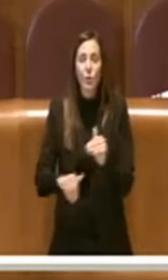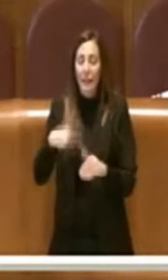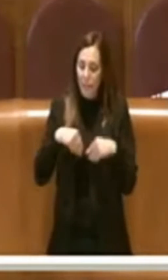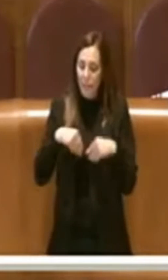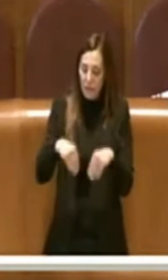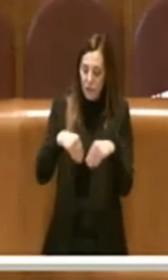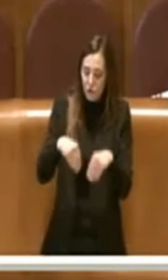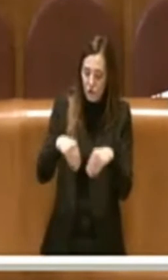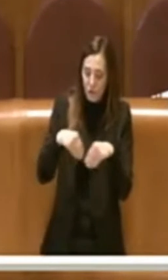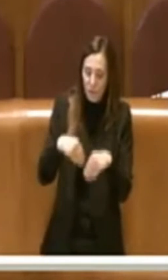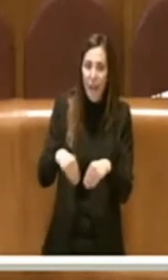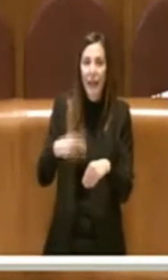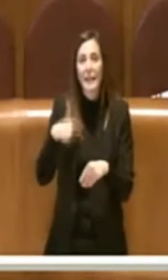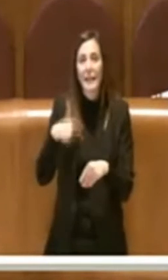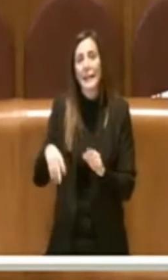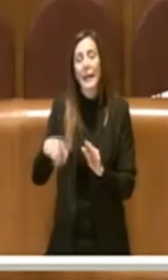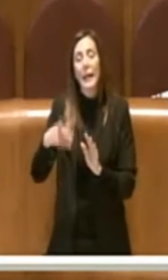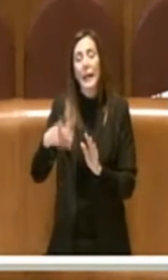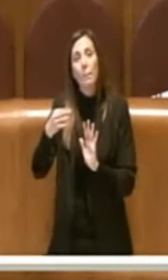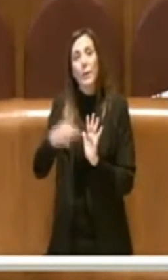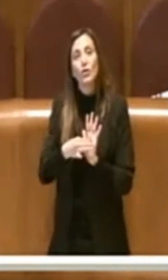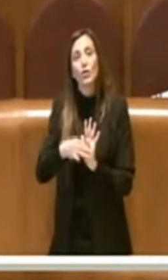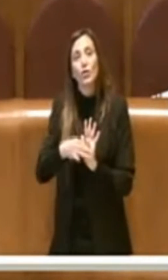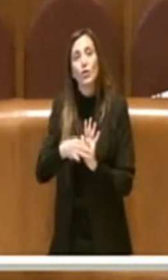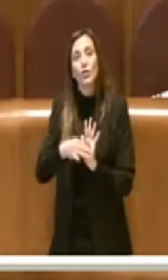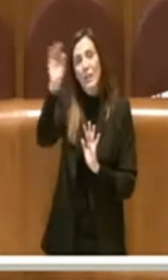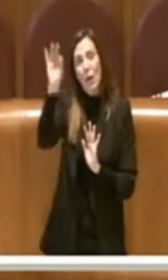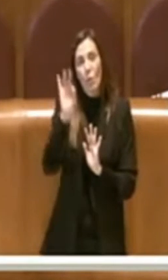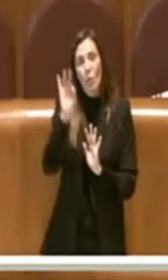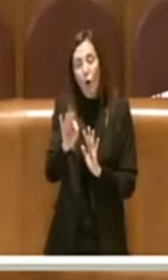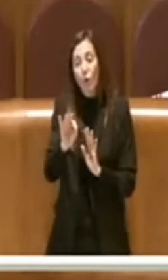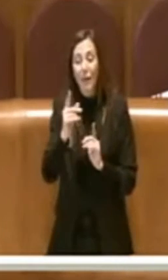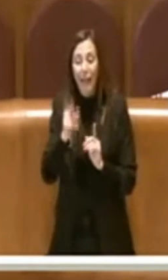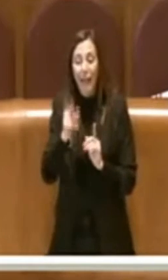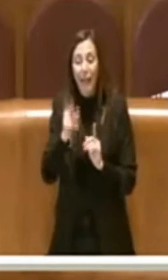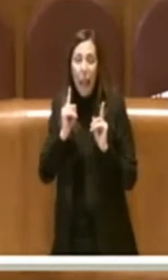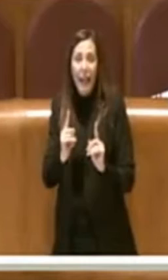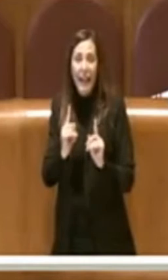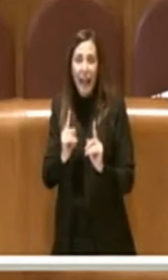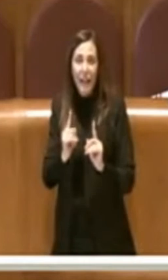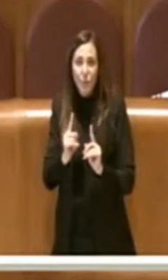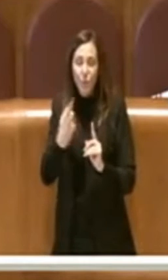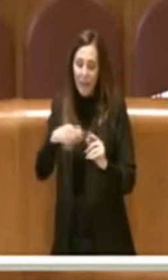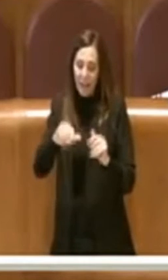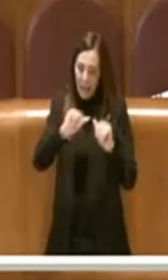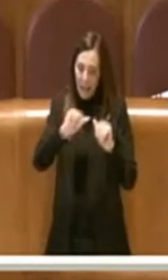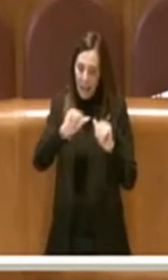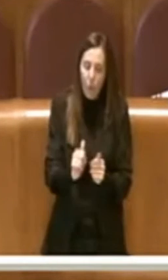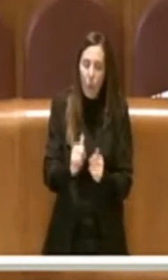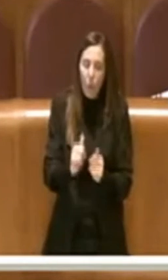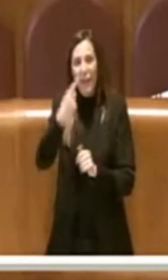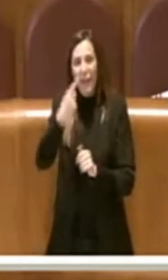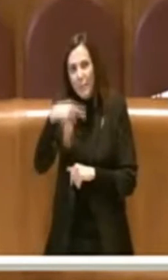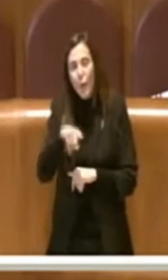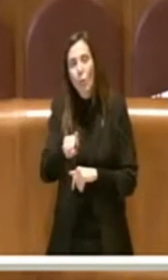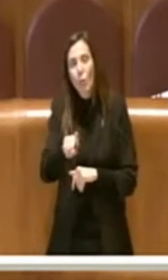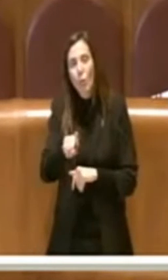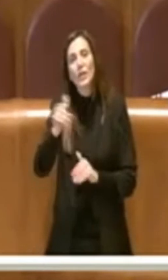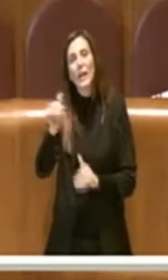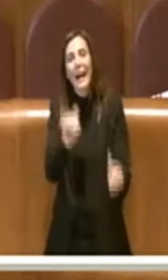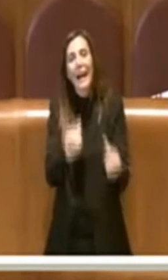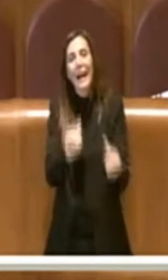partecipanti e quindi il principio dello zero quorum e la natura in un certo senso anche delle forme e tipologie referendari insomma